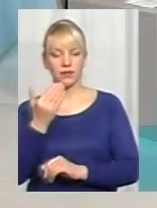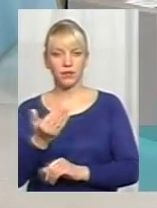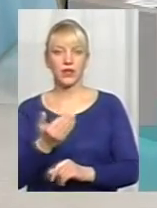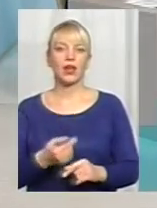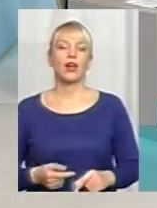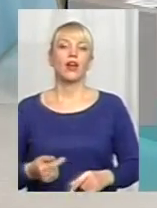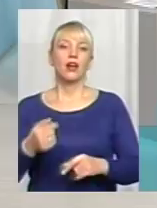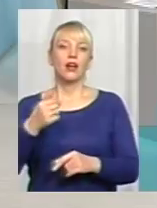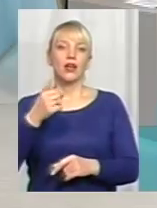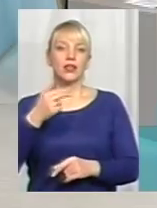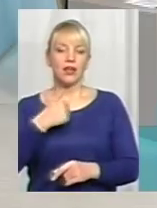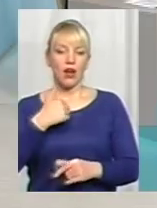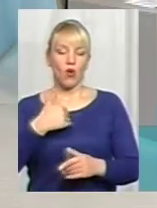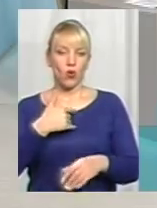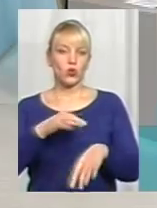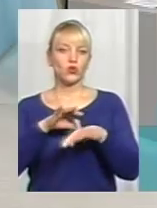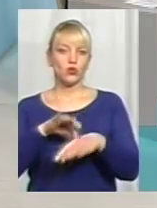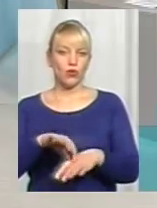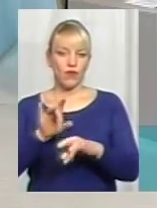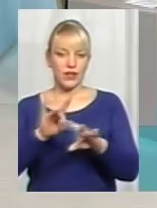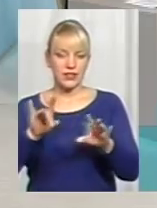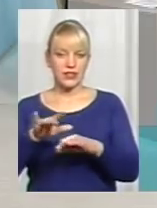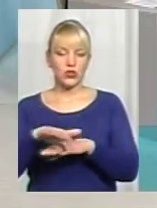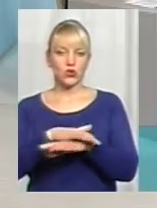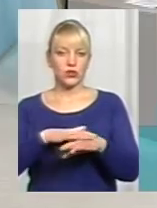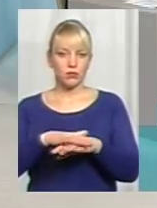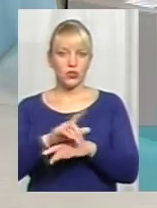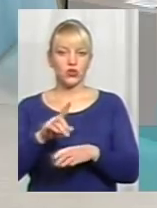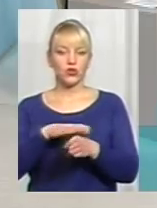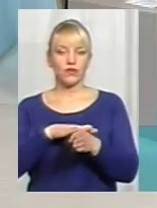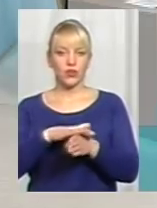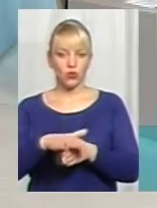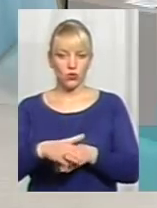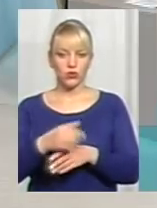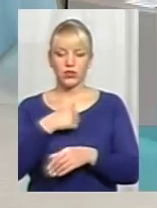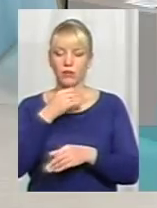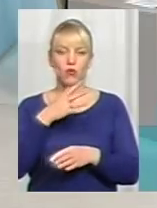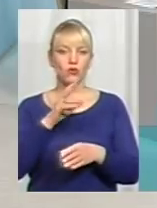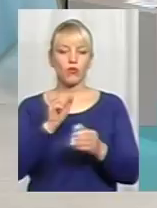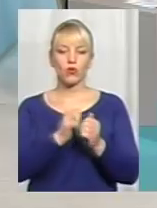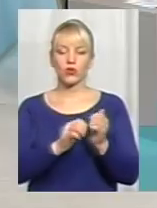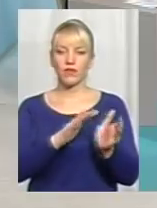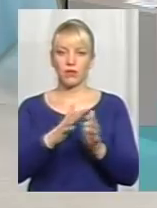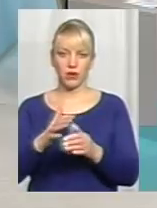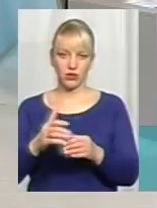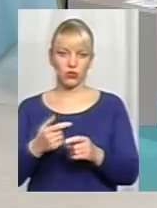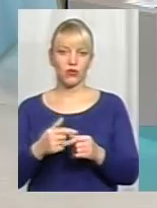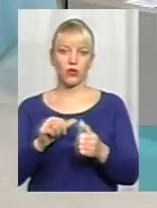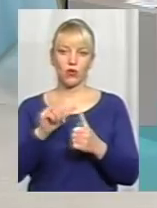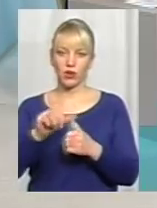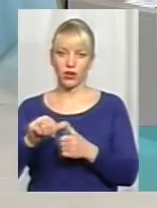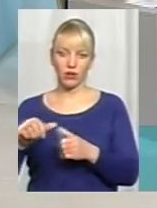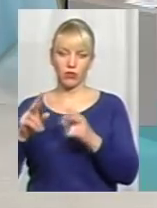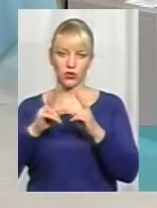до суспільства, що виконується, я не можу так говорити, в дійсності по кожному випадку воно окремо розглядається.